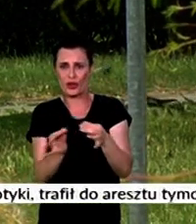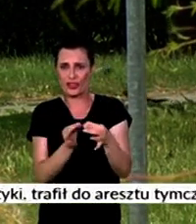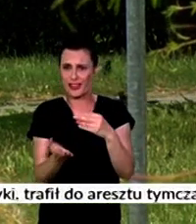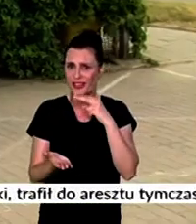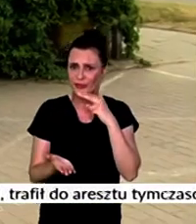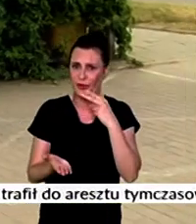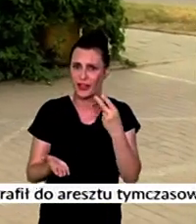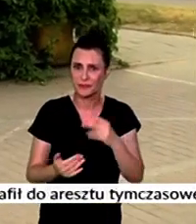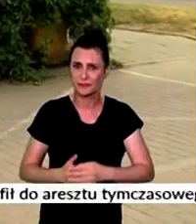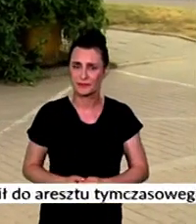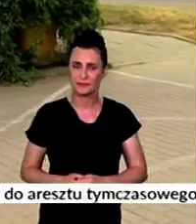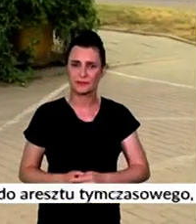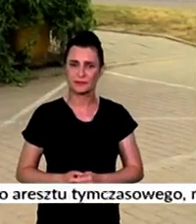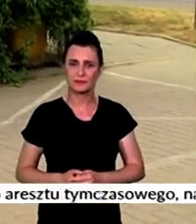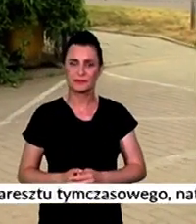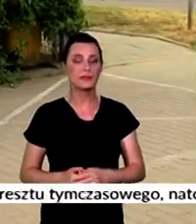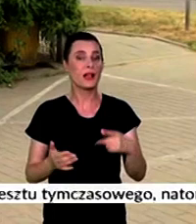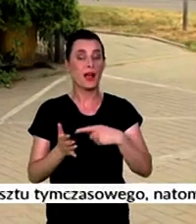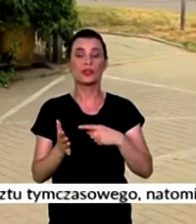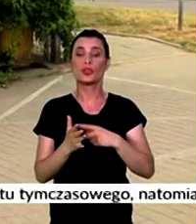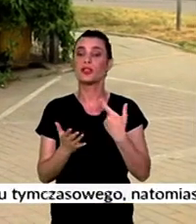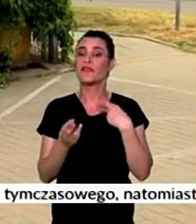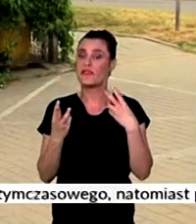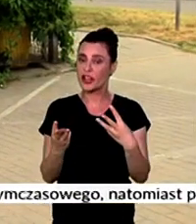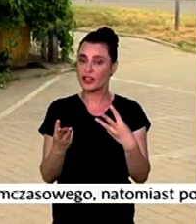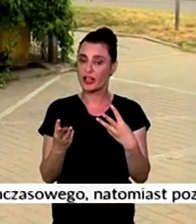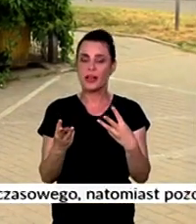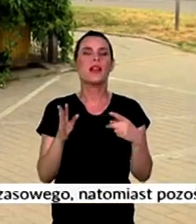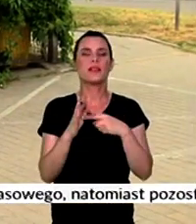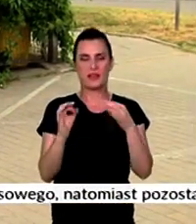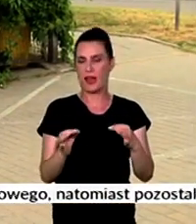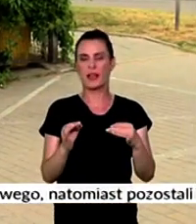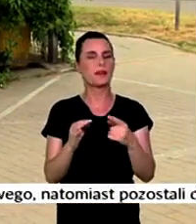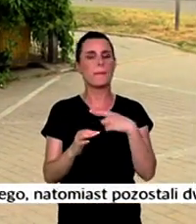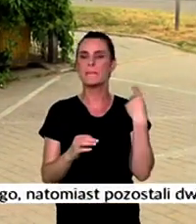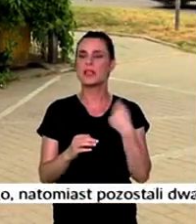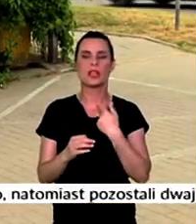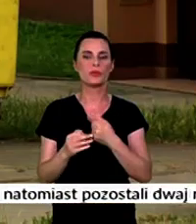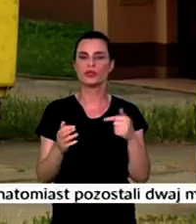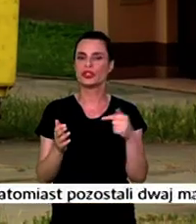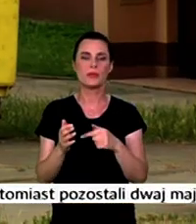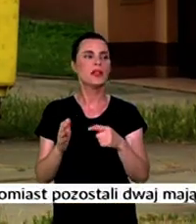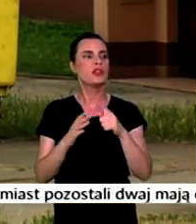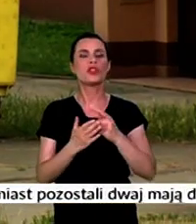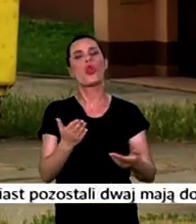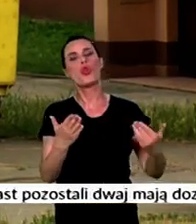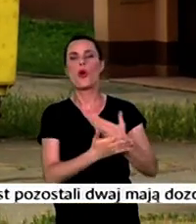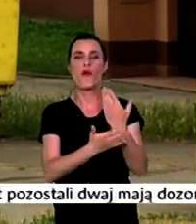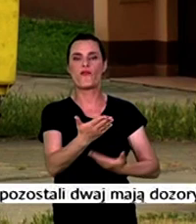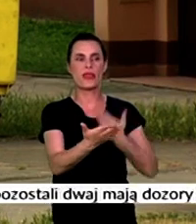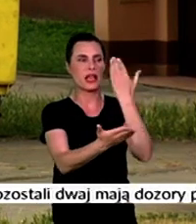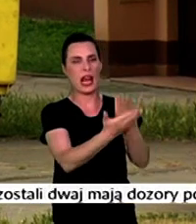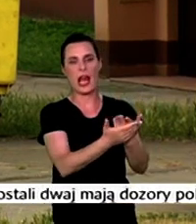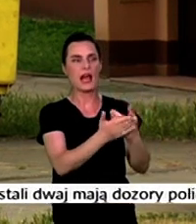zużytej wody. Natomiast, co jest dosyć ważne, tym razem nie musimy przychodzić z nową deklaracją